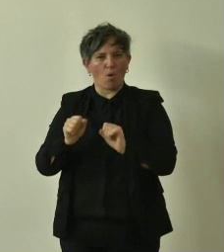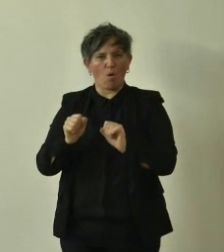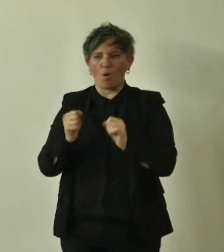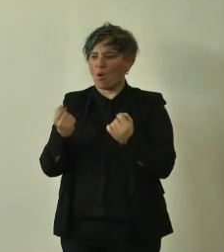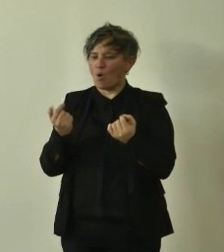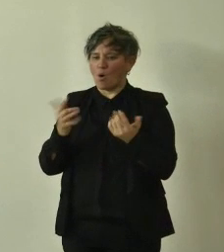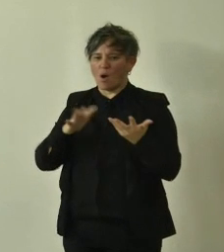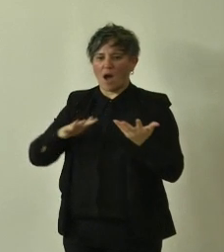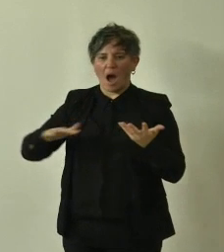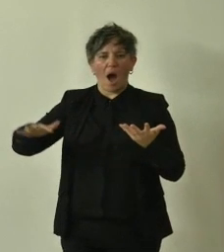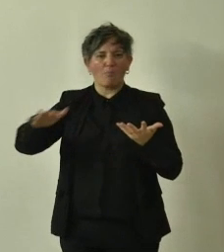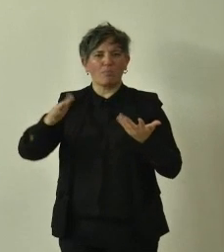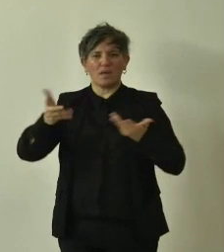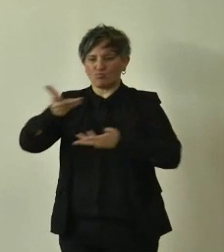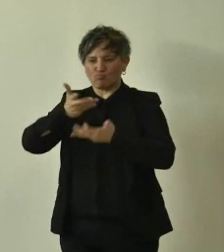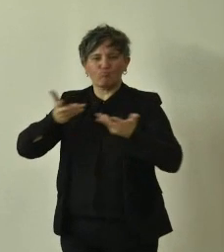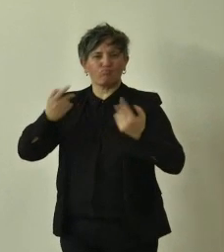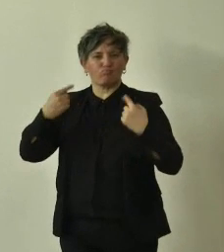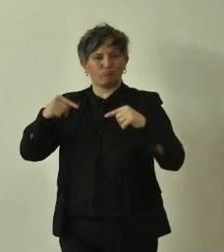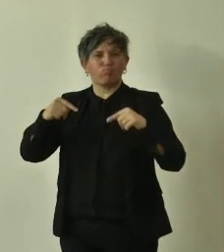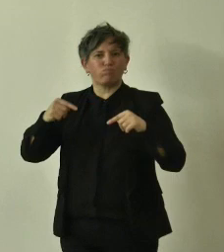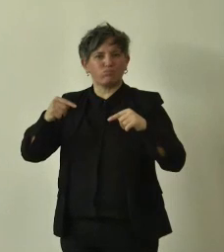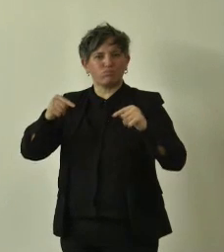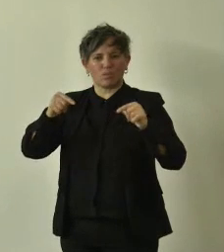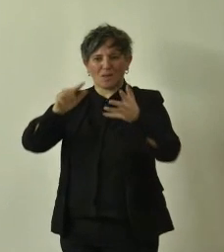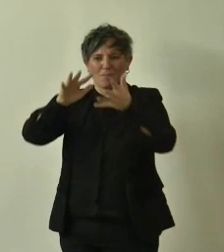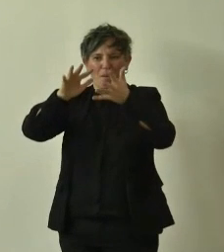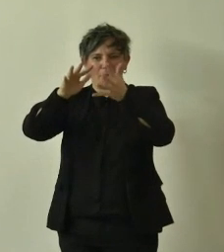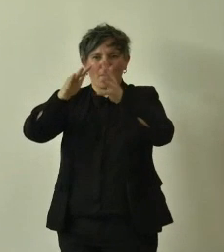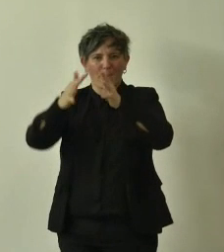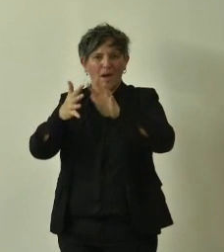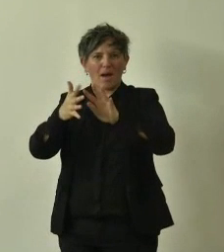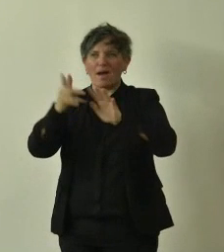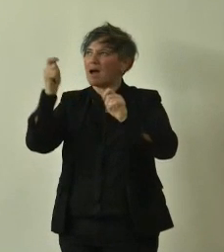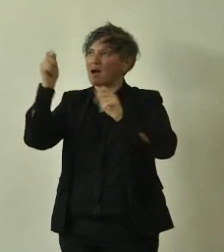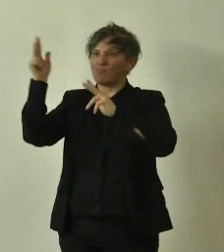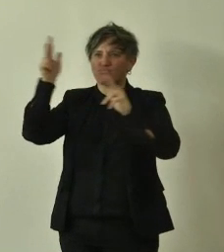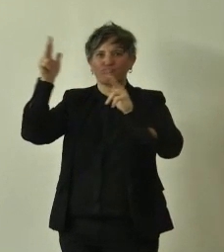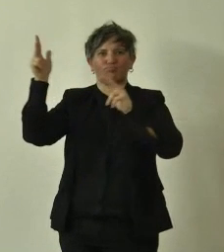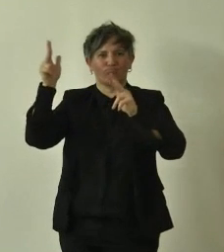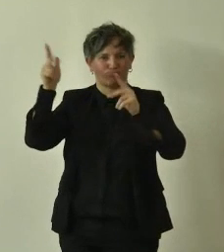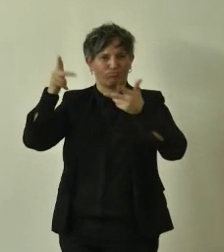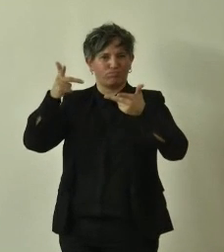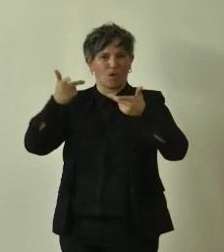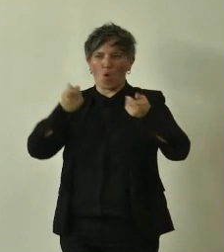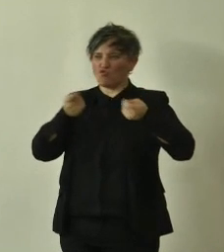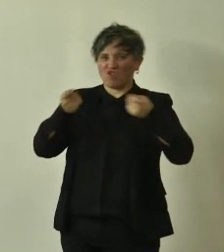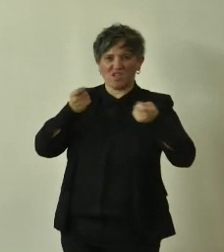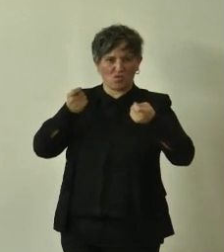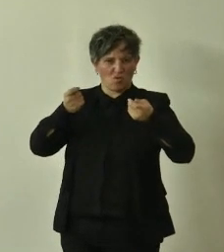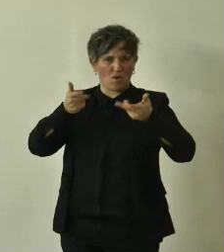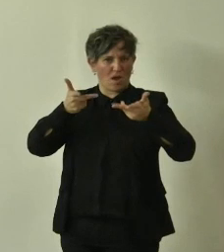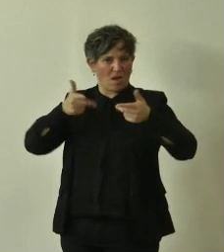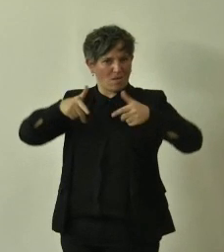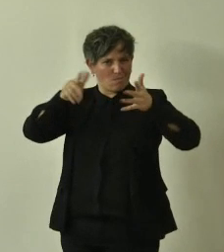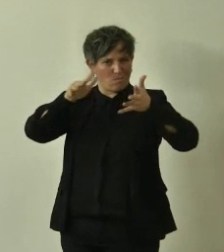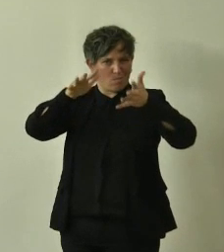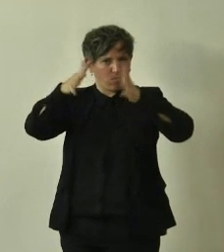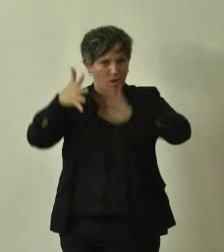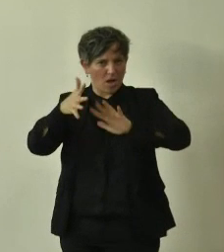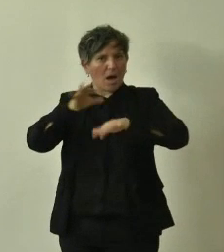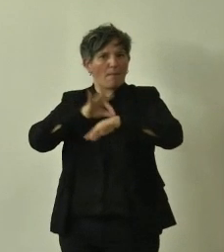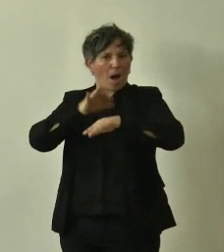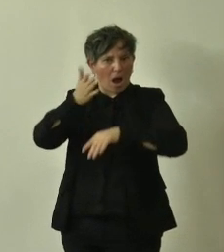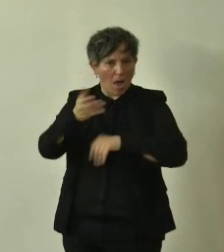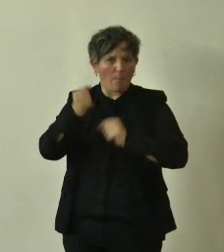situazioni ambientali e con le condizioni con le quali viene gestito si ammala